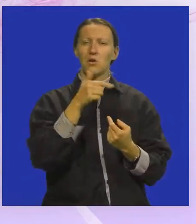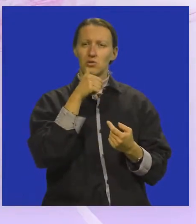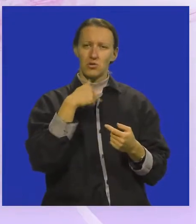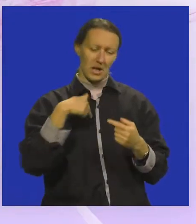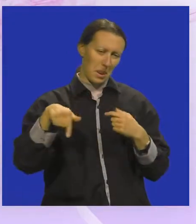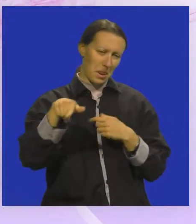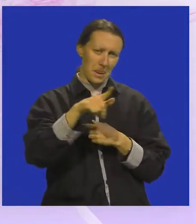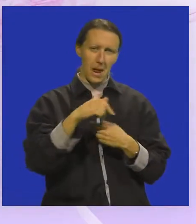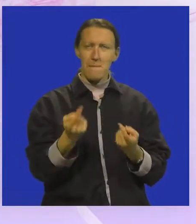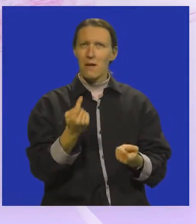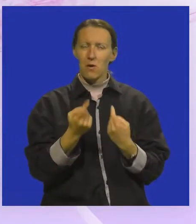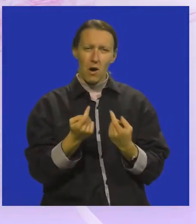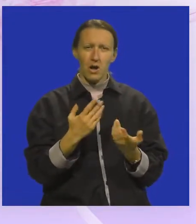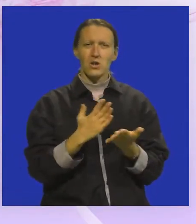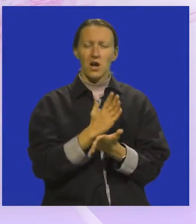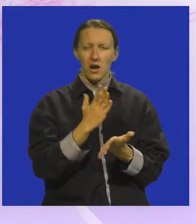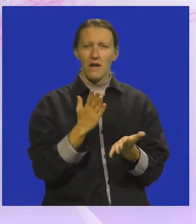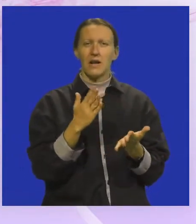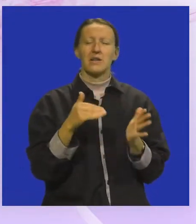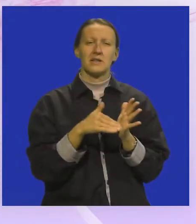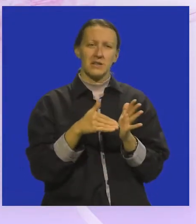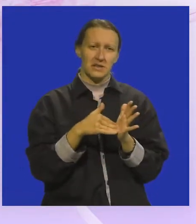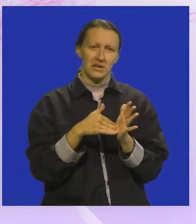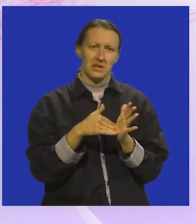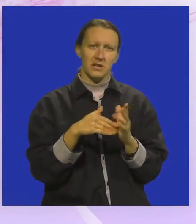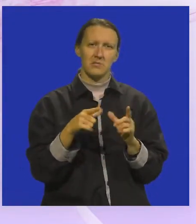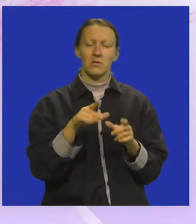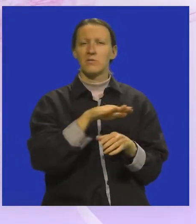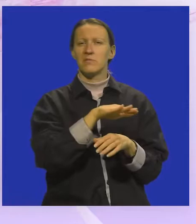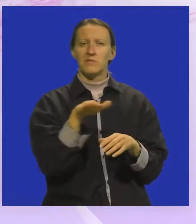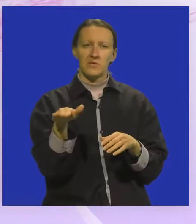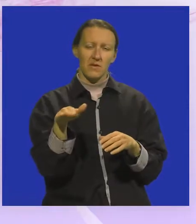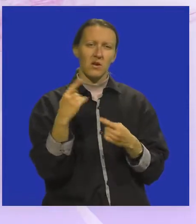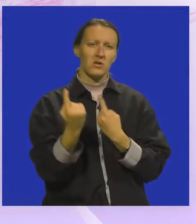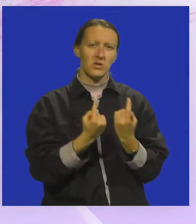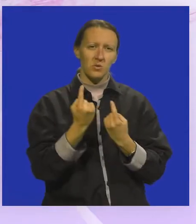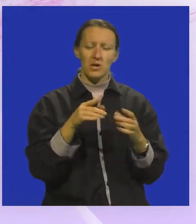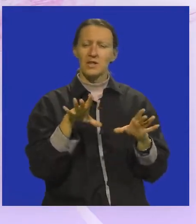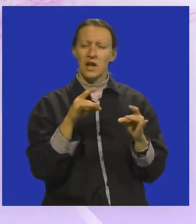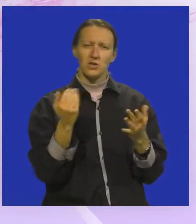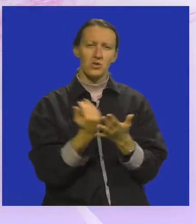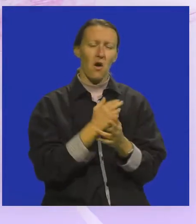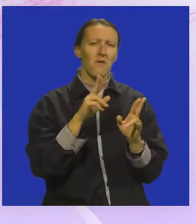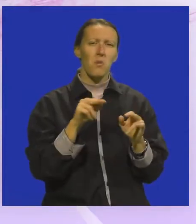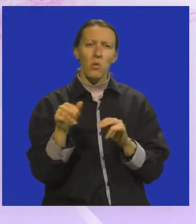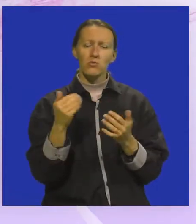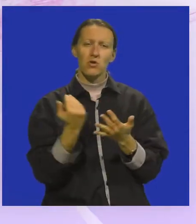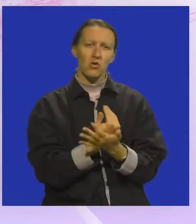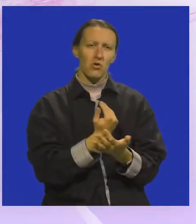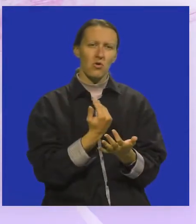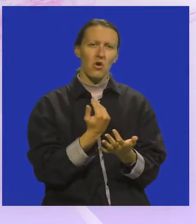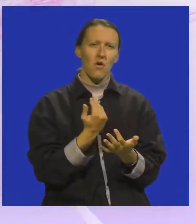se nama događa. No, međutim, treba u svakoj situaciji naći nove mogućnosti, nove